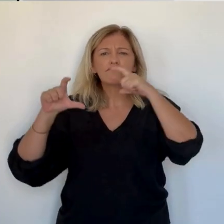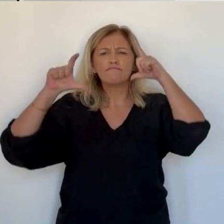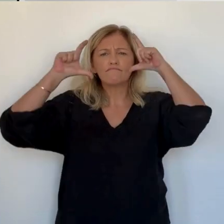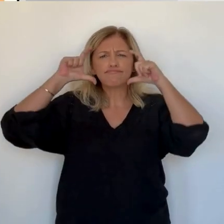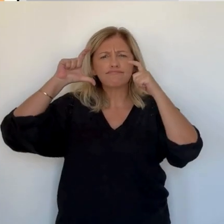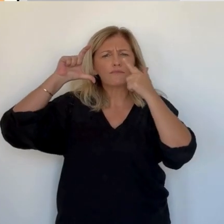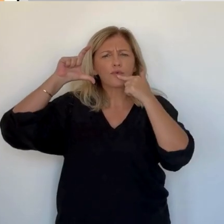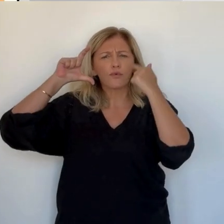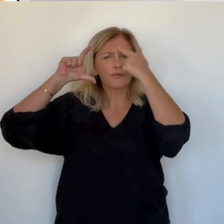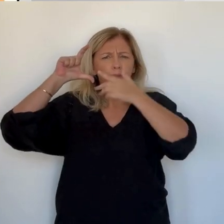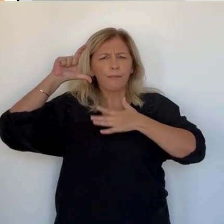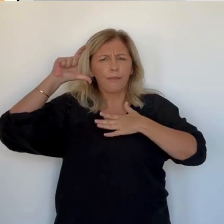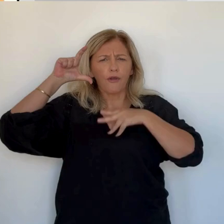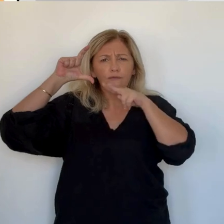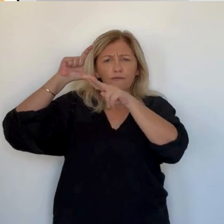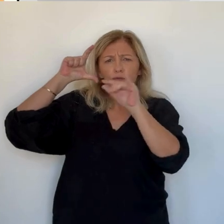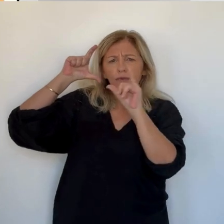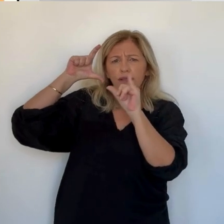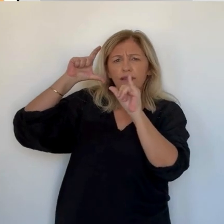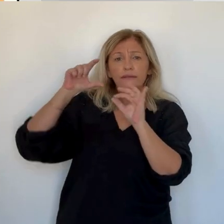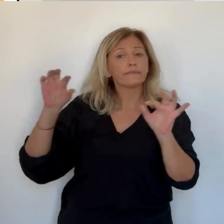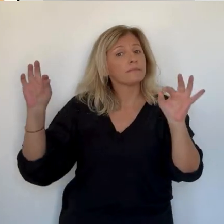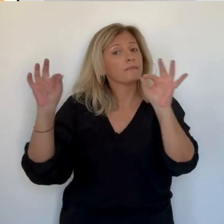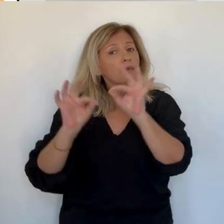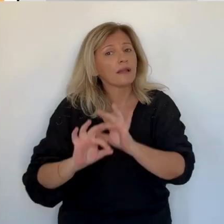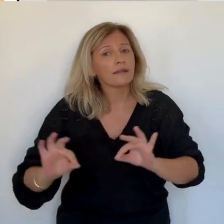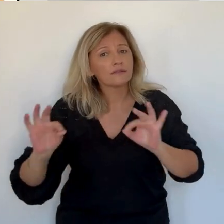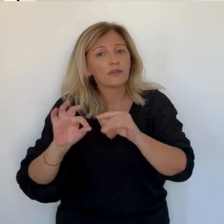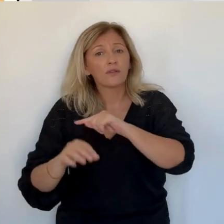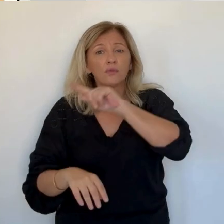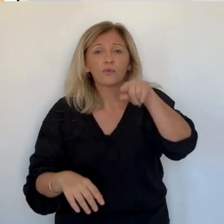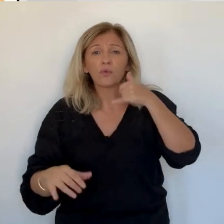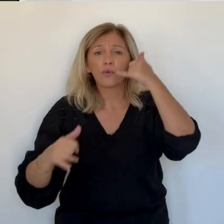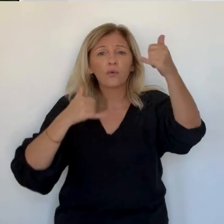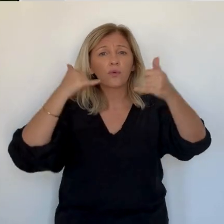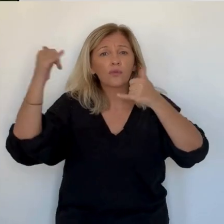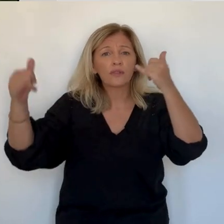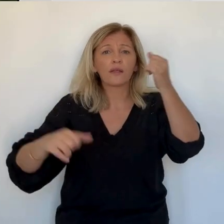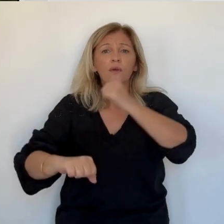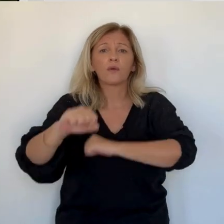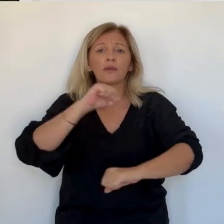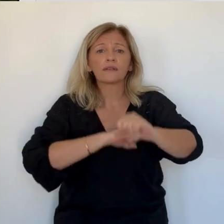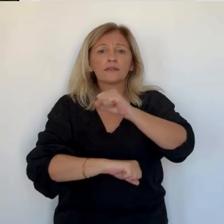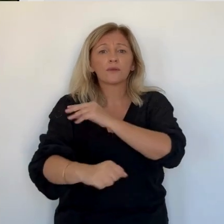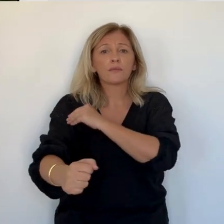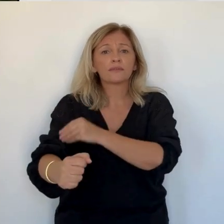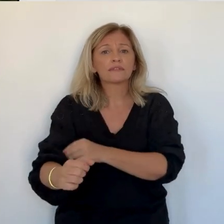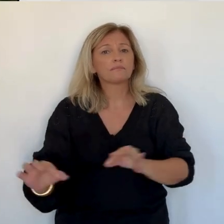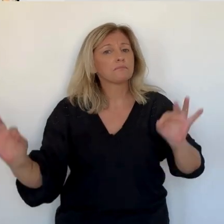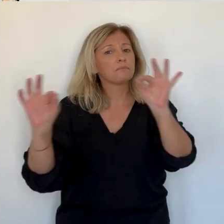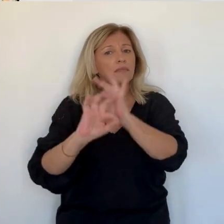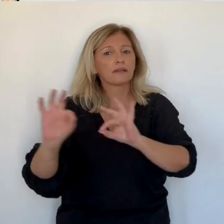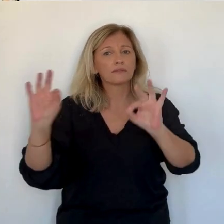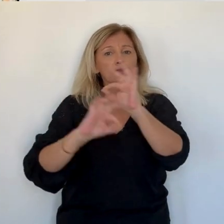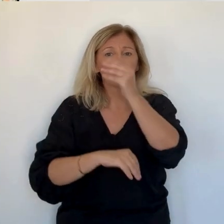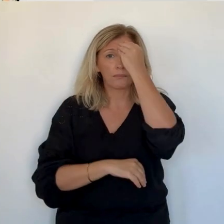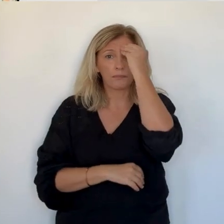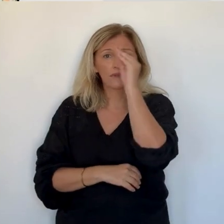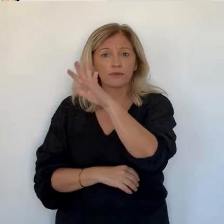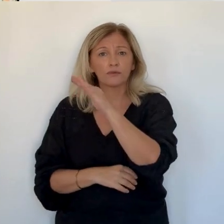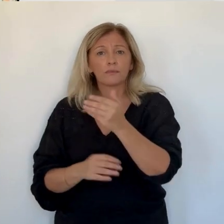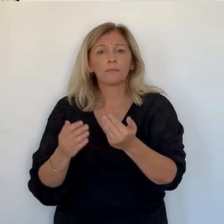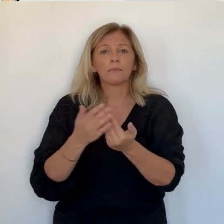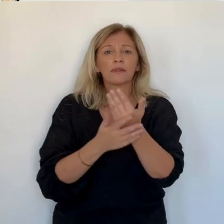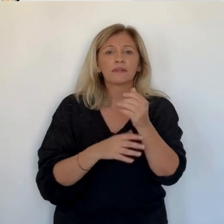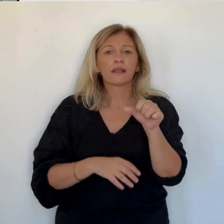notamment de meilleure communication de la population. Qui dans la population entre perçu le petit bonhomme au visage inquiétant de la place Abatucci ? En